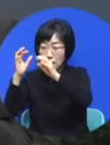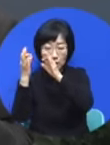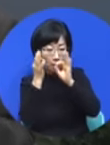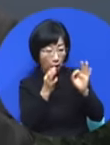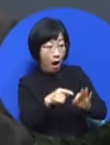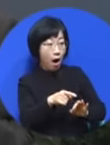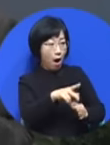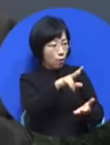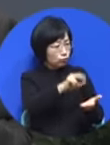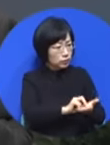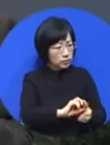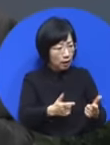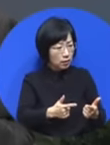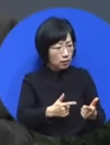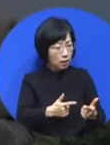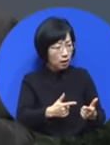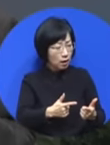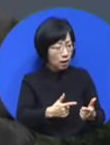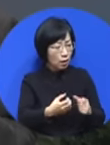깜짝 놀랐다니까 이게 응답이오.